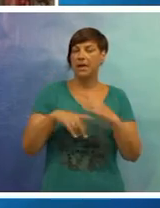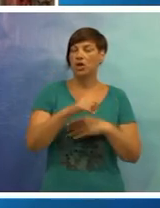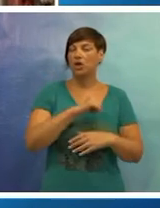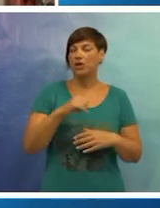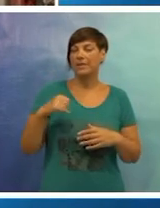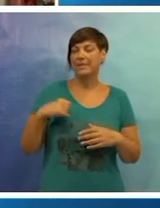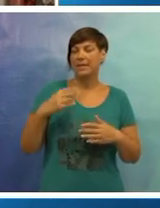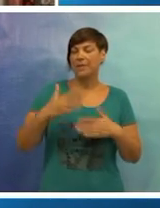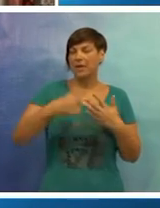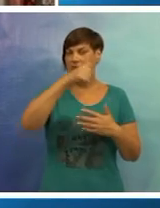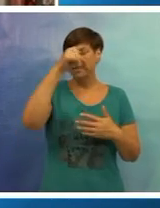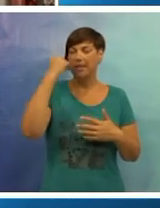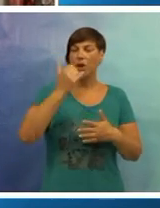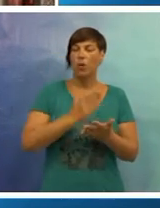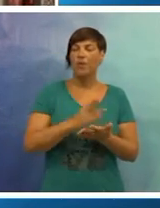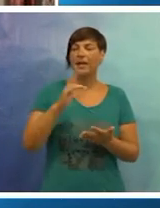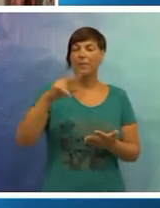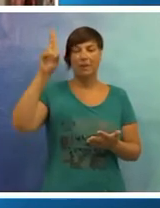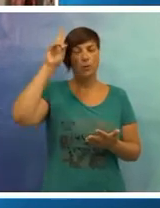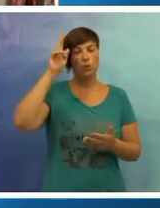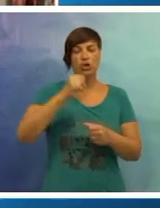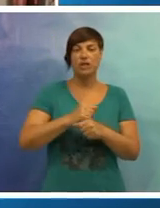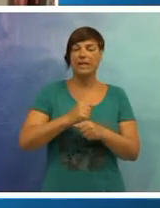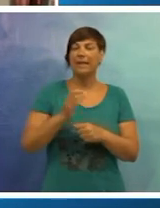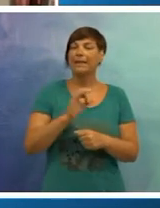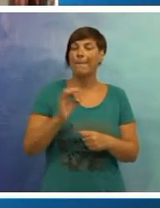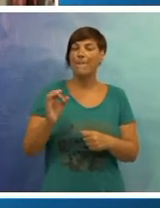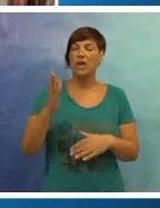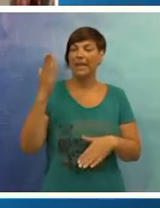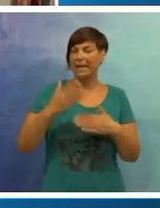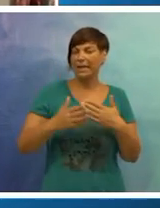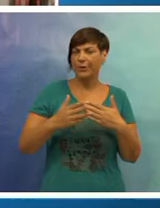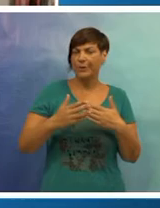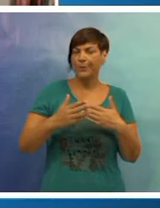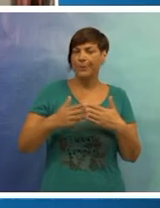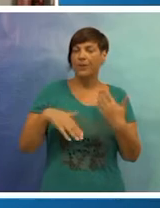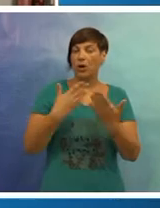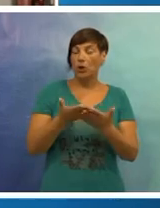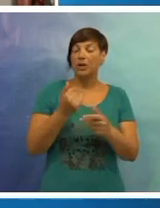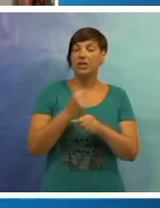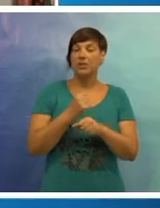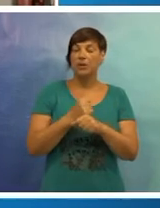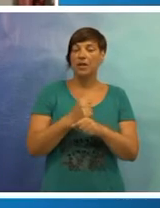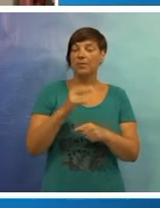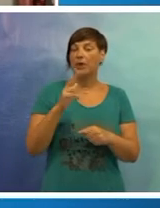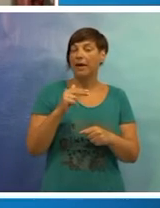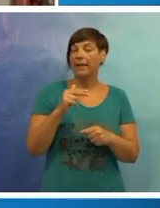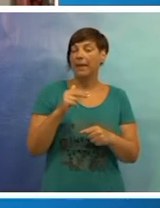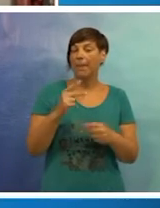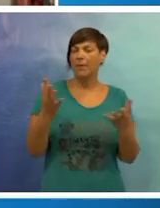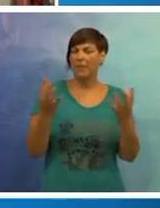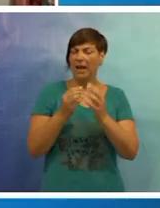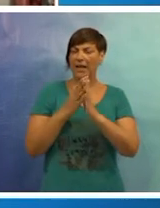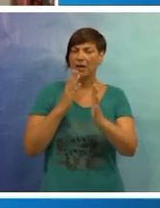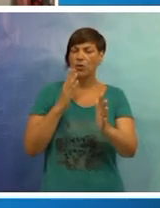sama vršak sezone, ali uvijek imate mogućnosti raditi bolje i na kraju krajeva ono na čemu radimo kad imamo